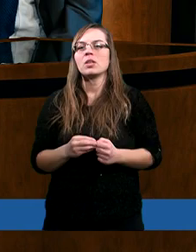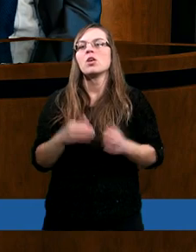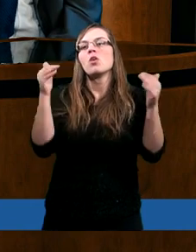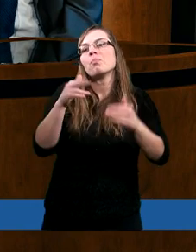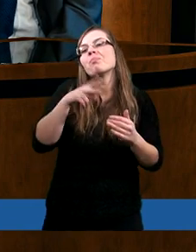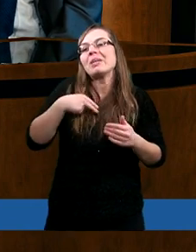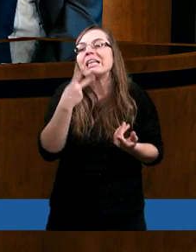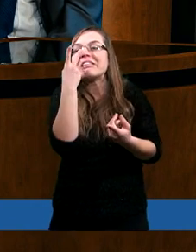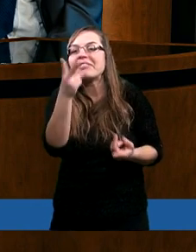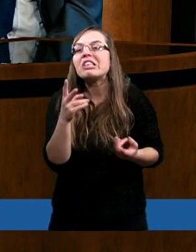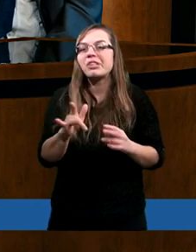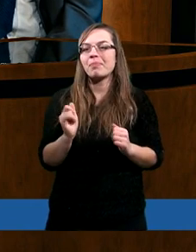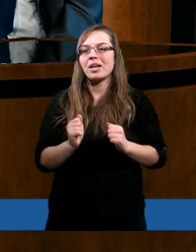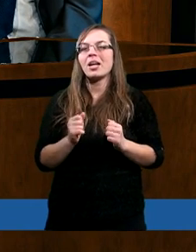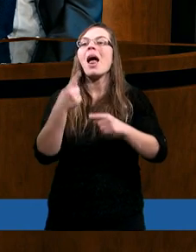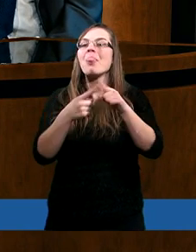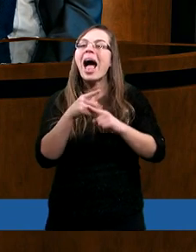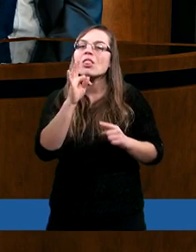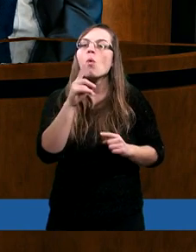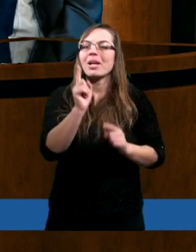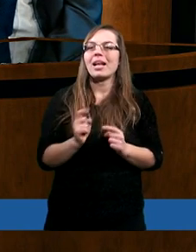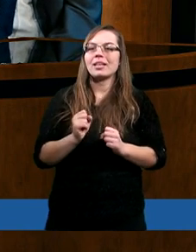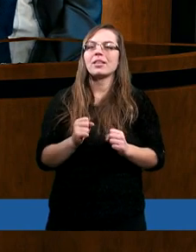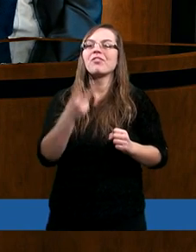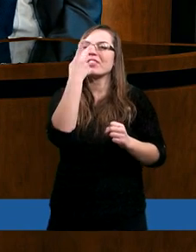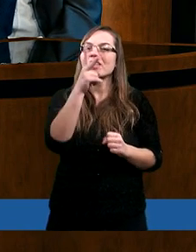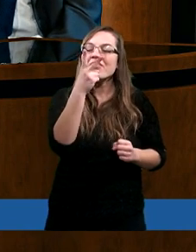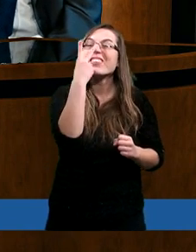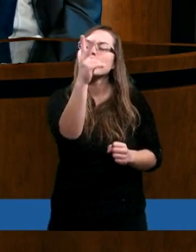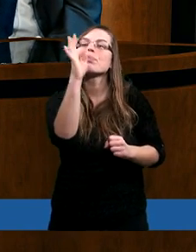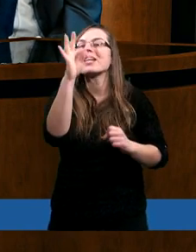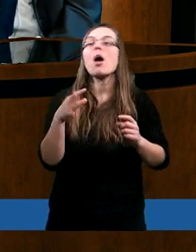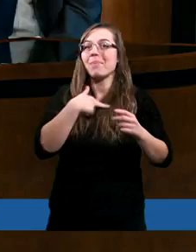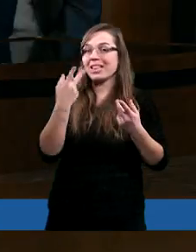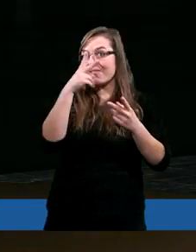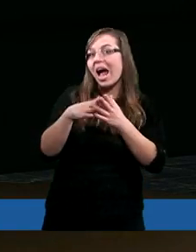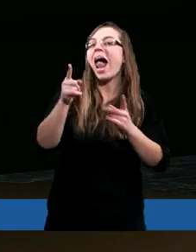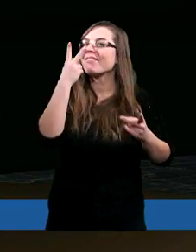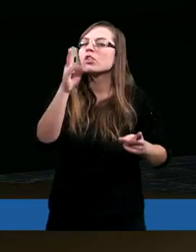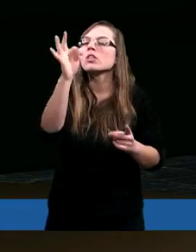Bo go nie widzimy, natomiast widzimy jego działanie, jego